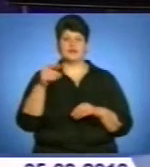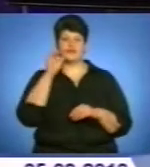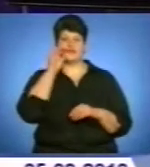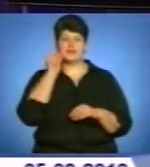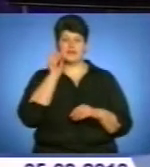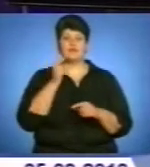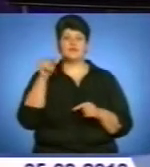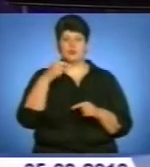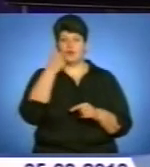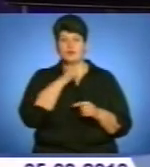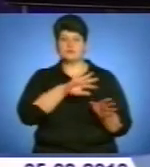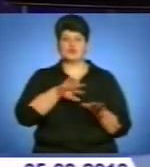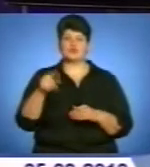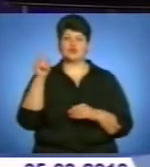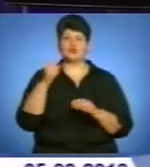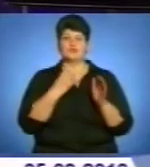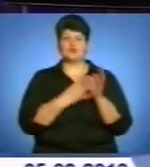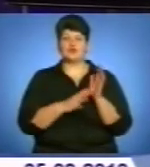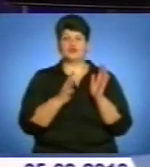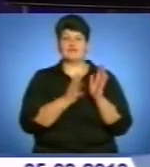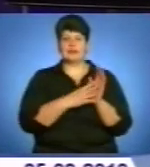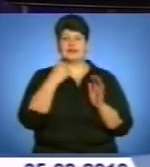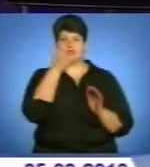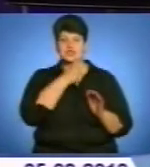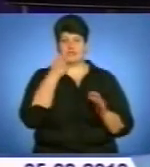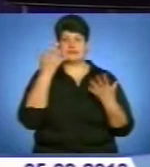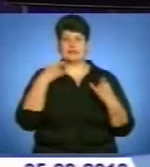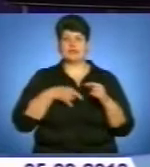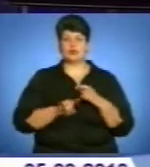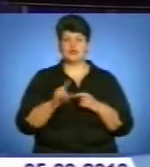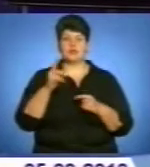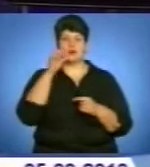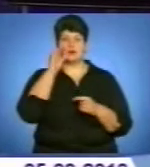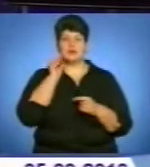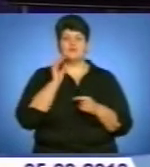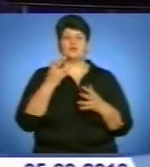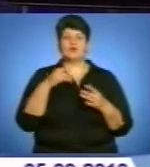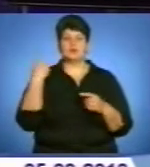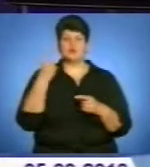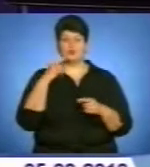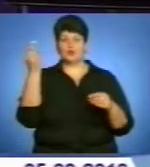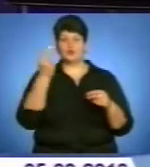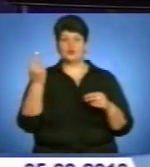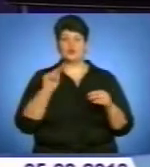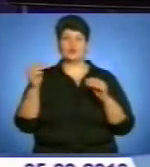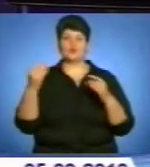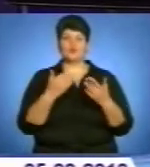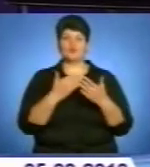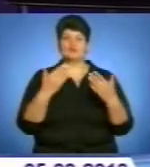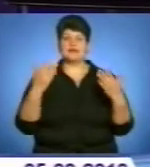Цьогоріч минає 199-та річниця від дня народження Кобзаря. В обласному художньому музеї діє виставка,